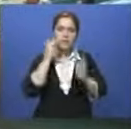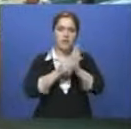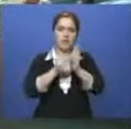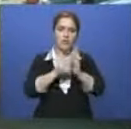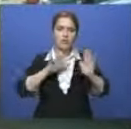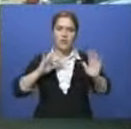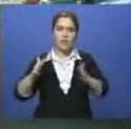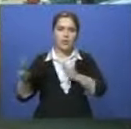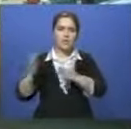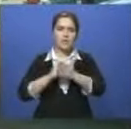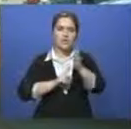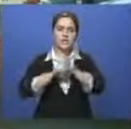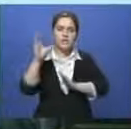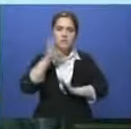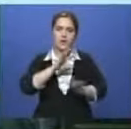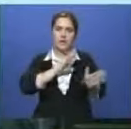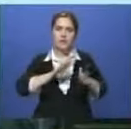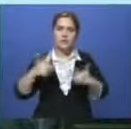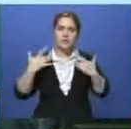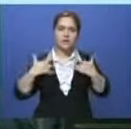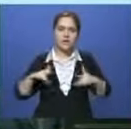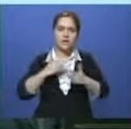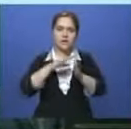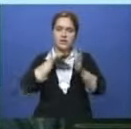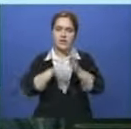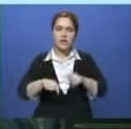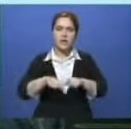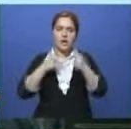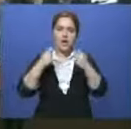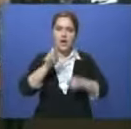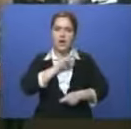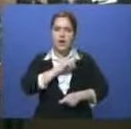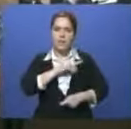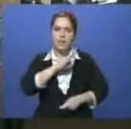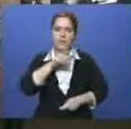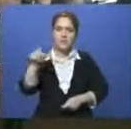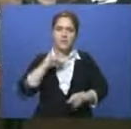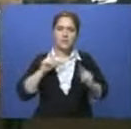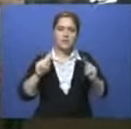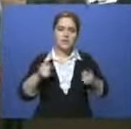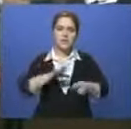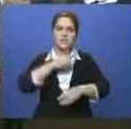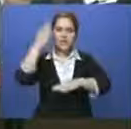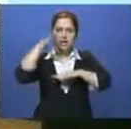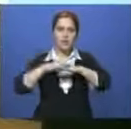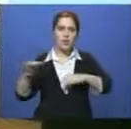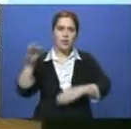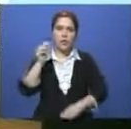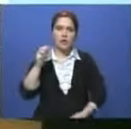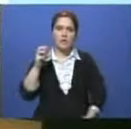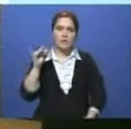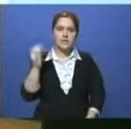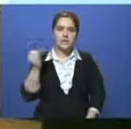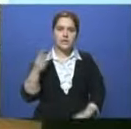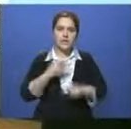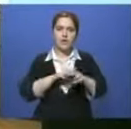коррупционные скандалы. Сначала в сентябре после отставки по подозрению в злоупотреблении должностными полномочиями был задержан экс-Аким области Вауржан